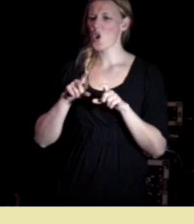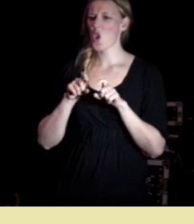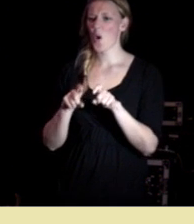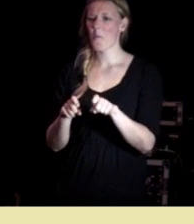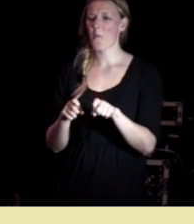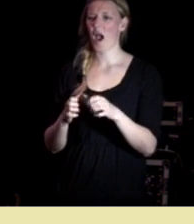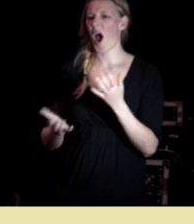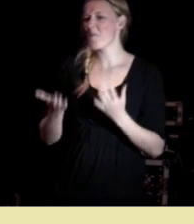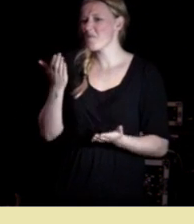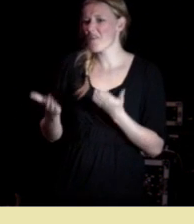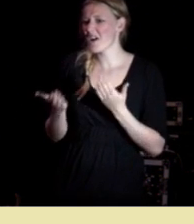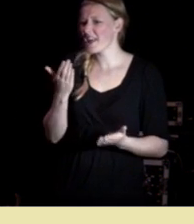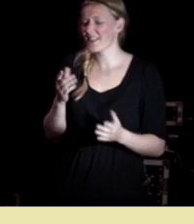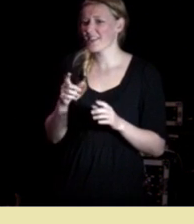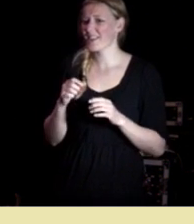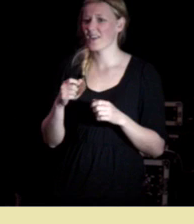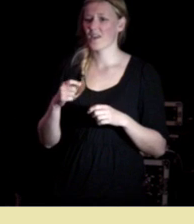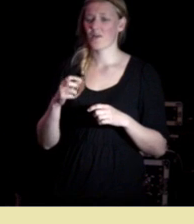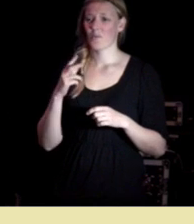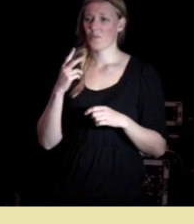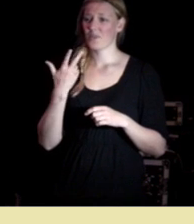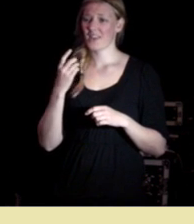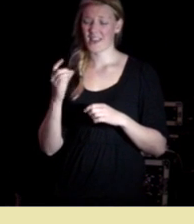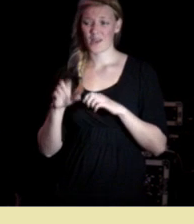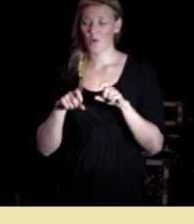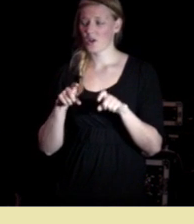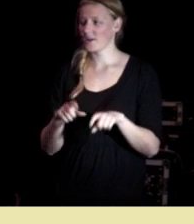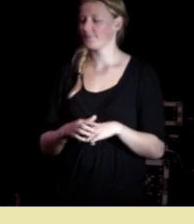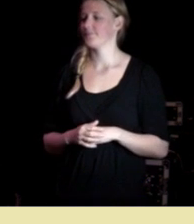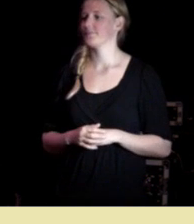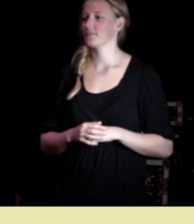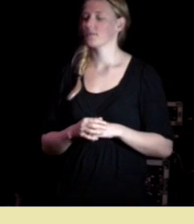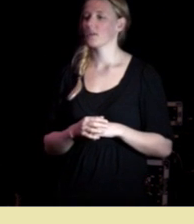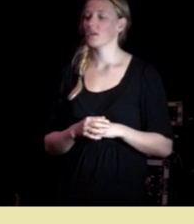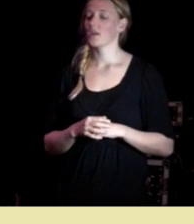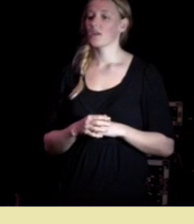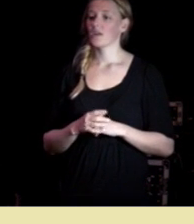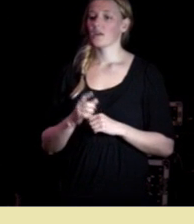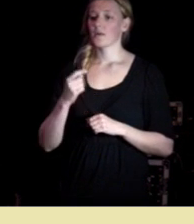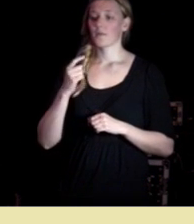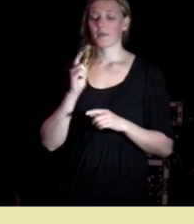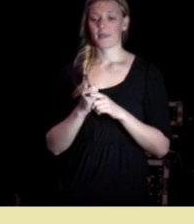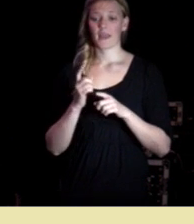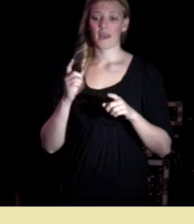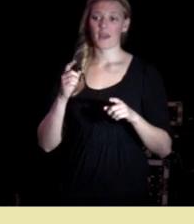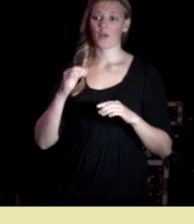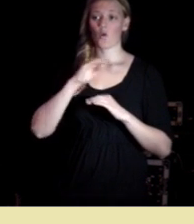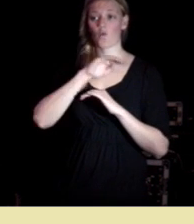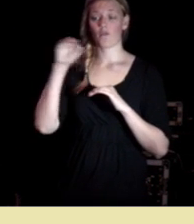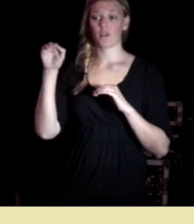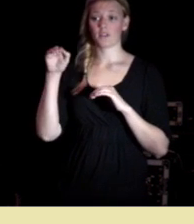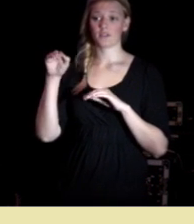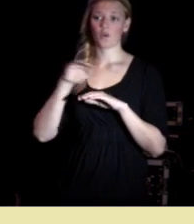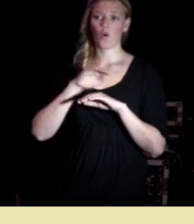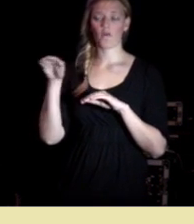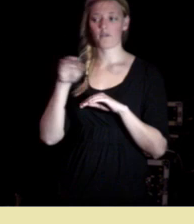og det kroppslige språket er dypt og grunnleggende overfladisk for å prøve å frasere Kjartan Fløkstad